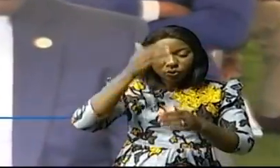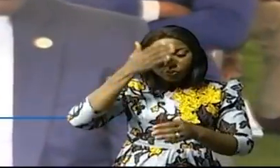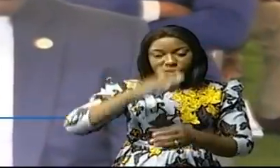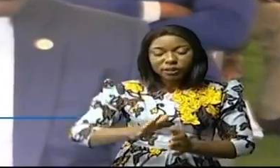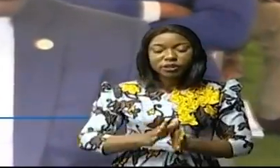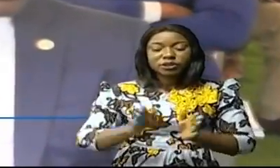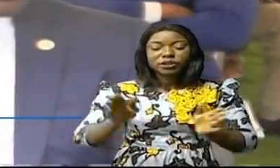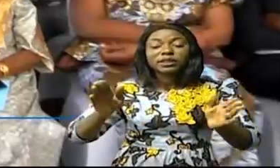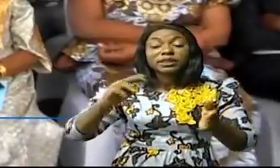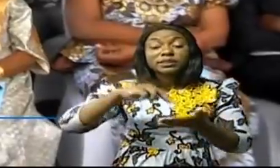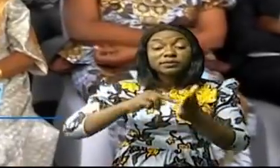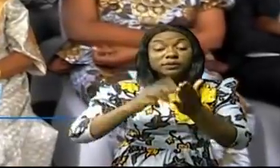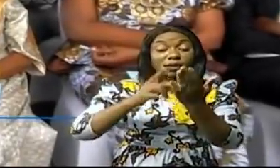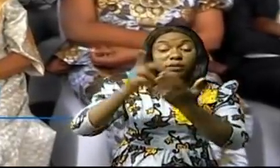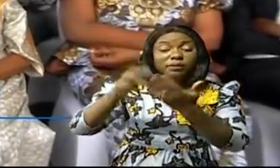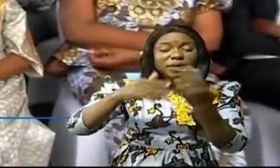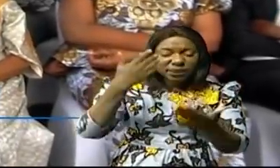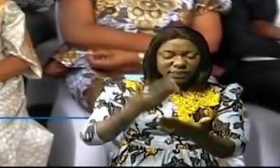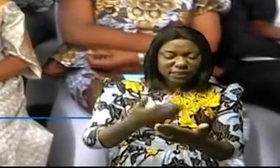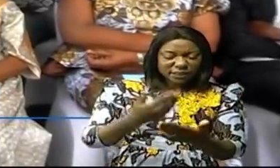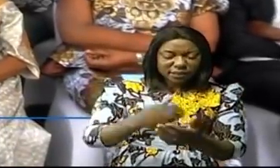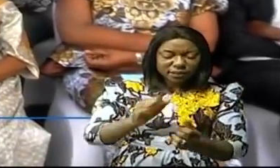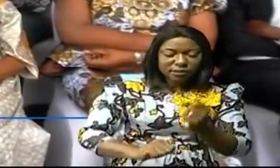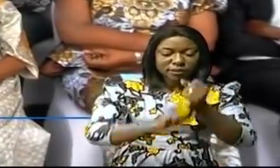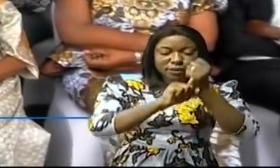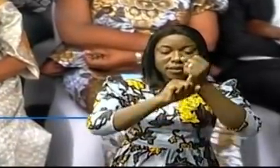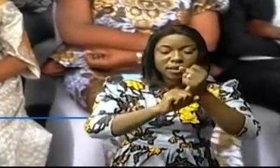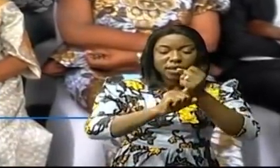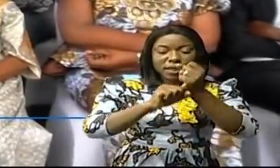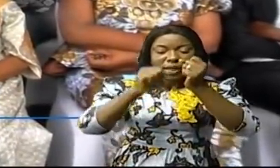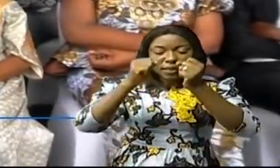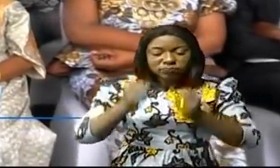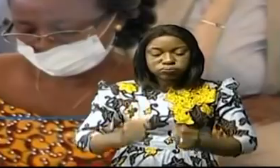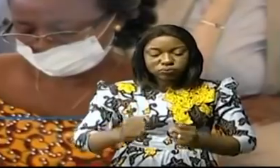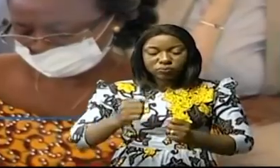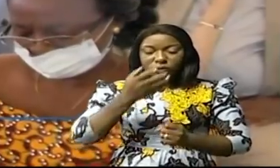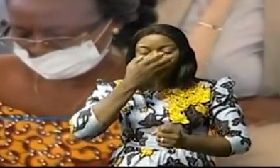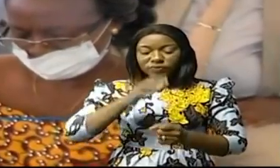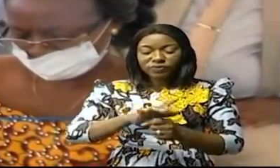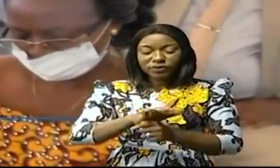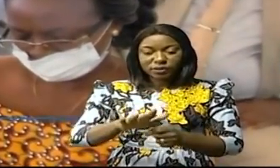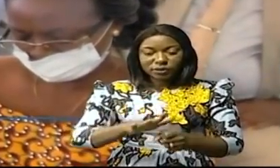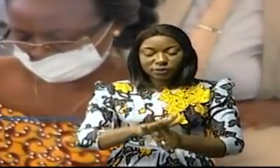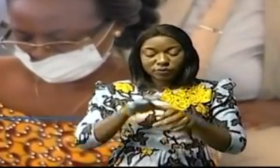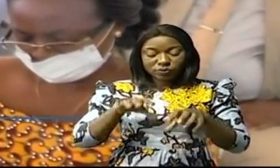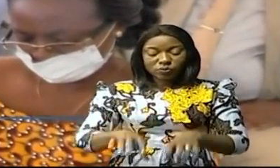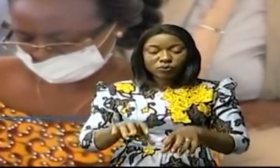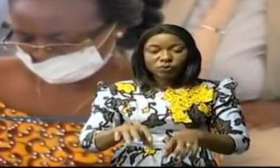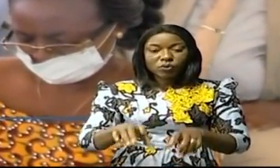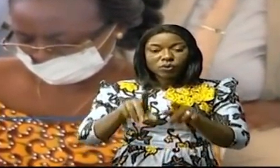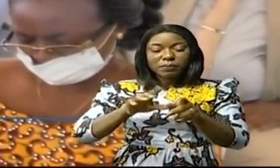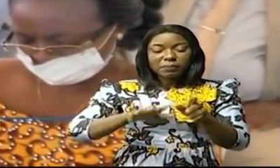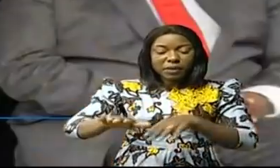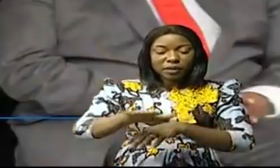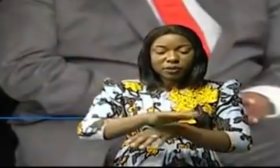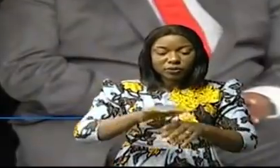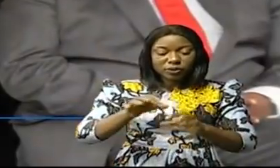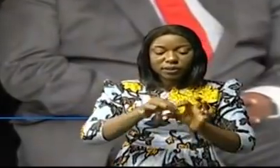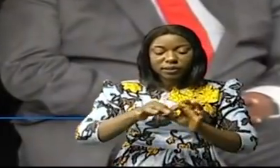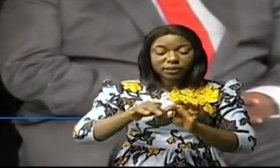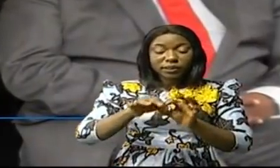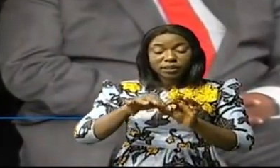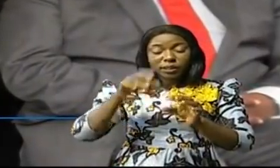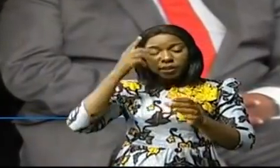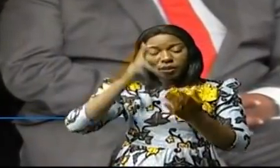cadre du projet d'urgence d'appui à la riposte et préparation du Covid-19 en RDC à travers l'unité de gestion